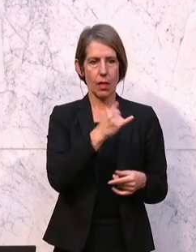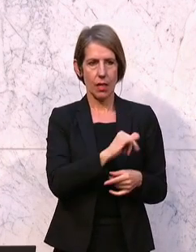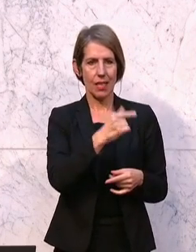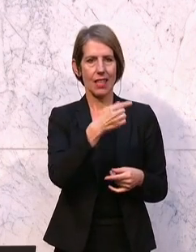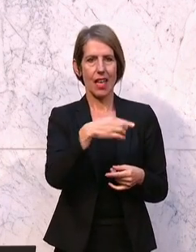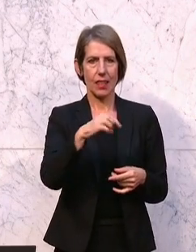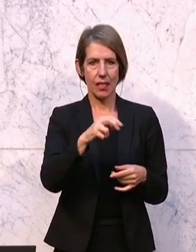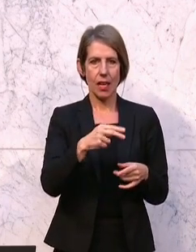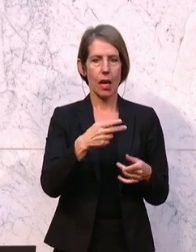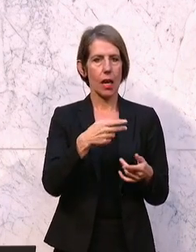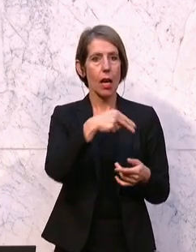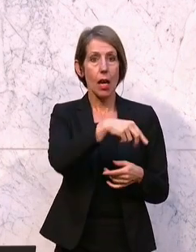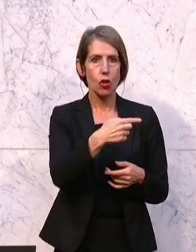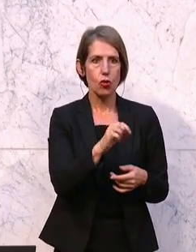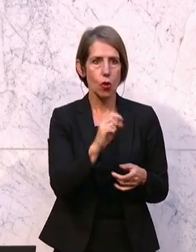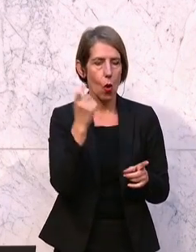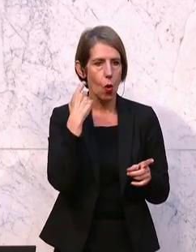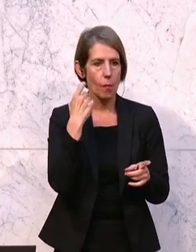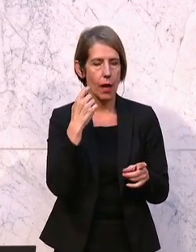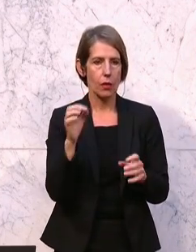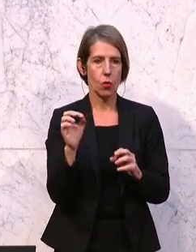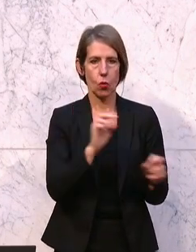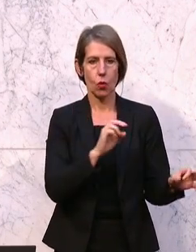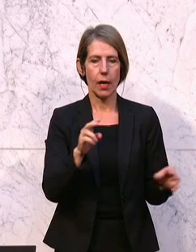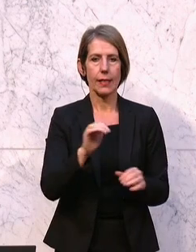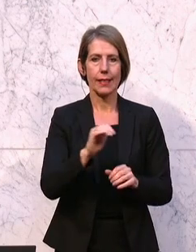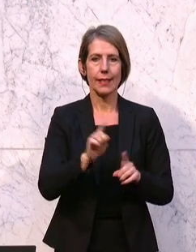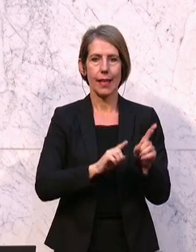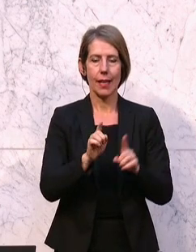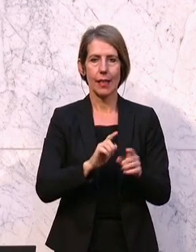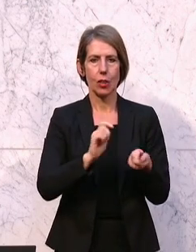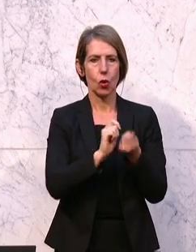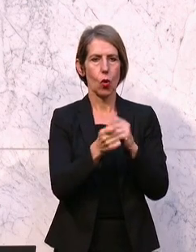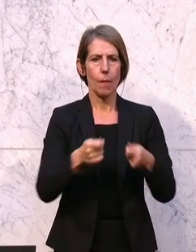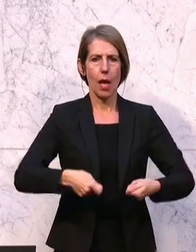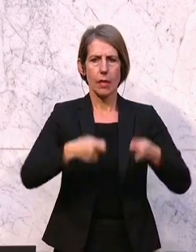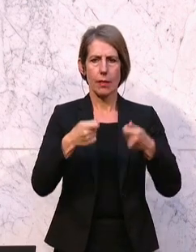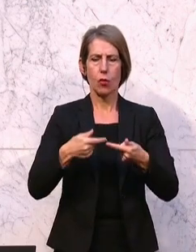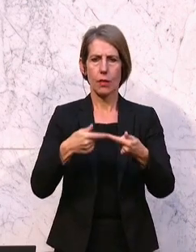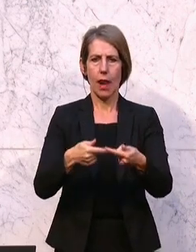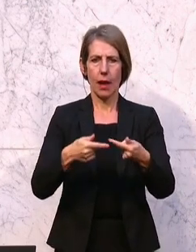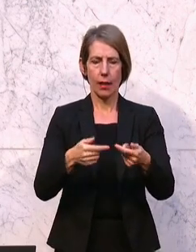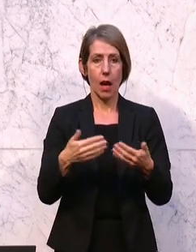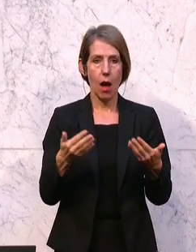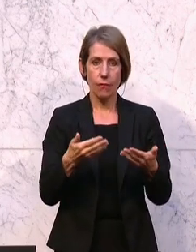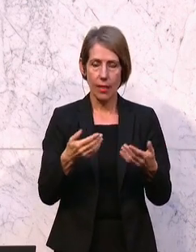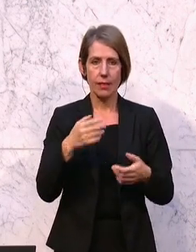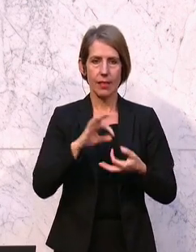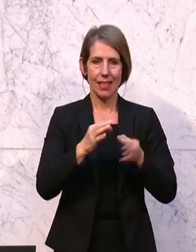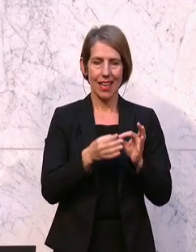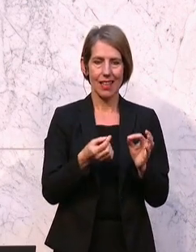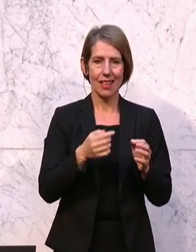bezeichnet, die meint, Kindergärten wären kommunistische Umerziehungslager. Wissen Sie, was Kindergärten in Kärnten auch sind?